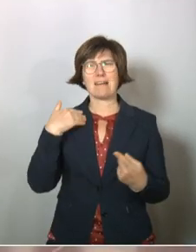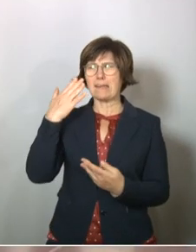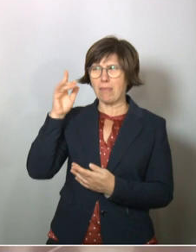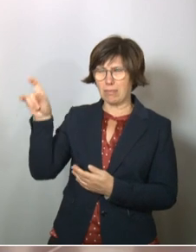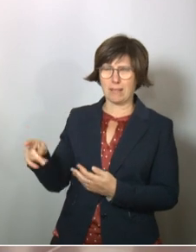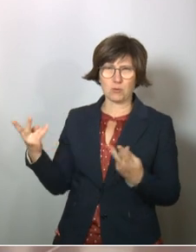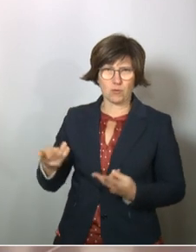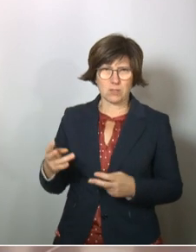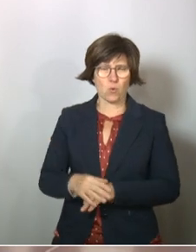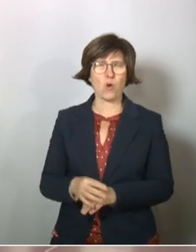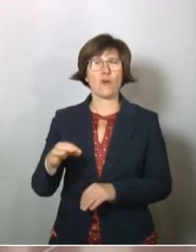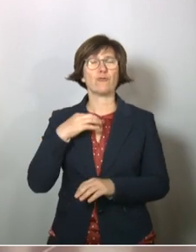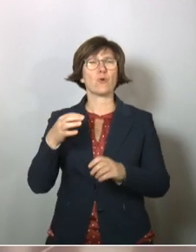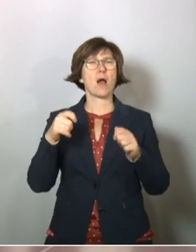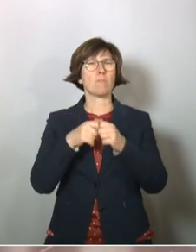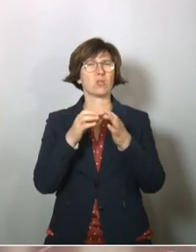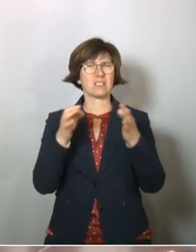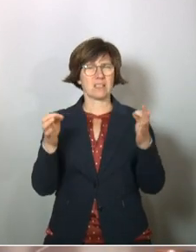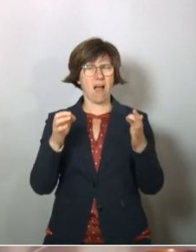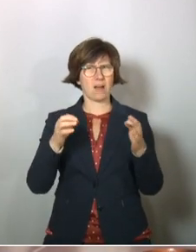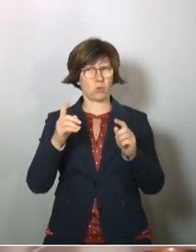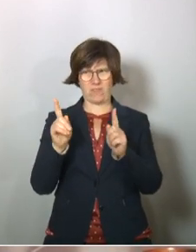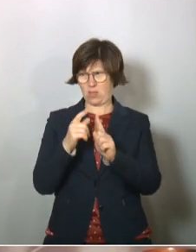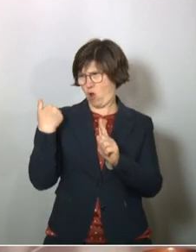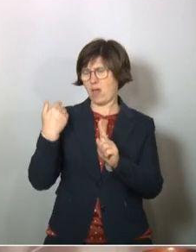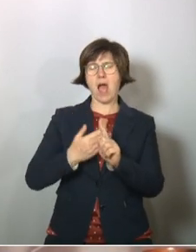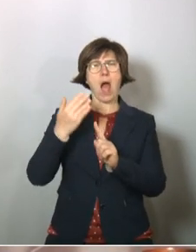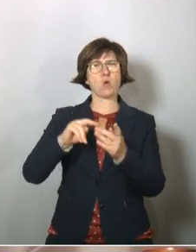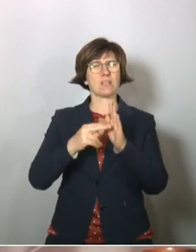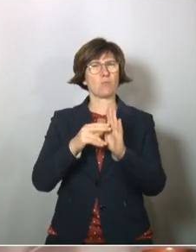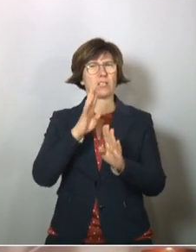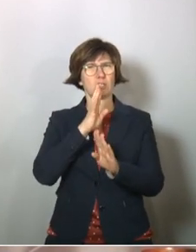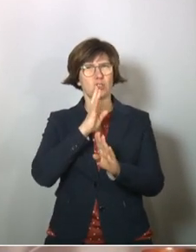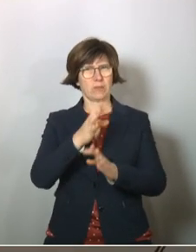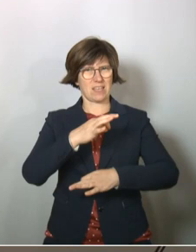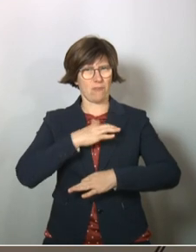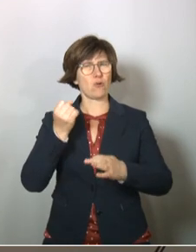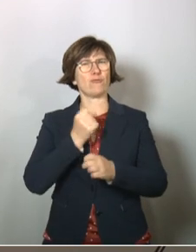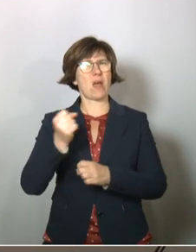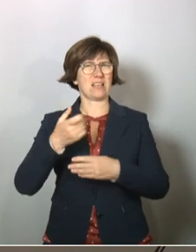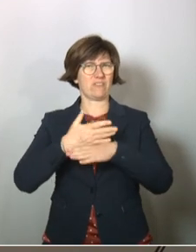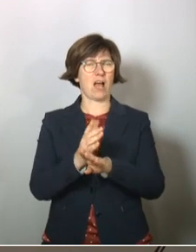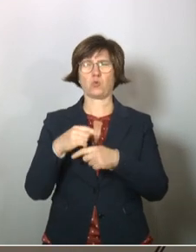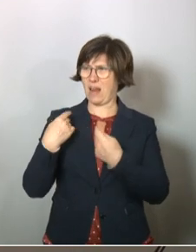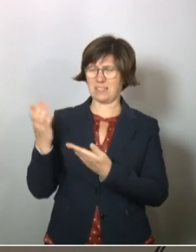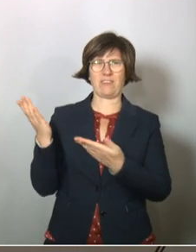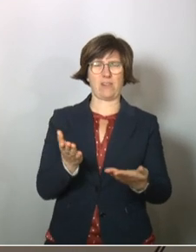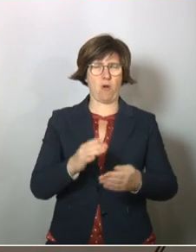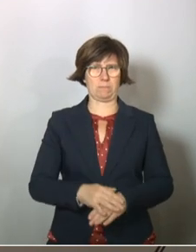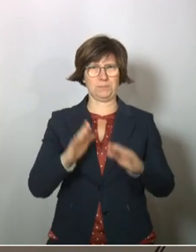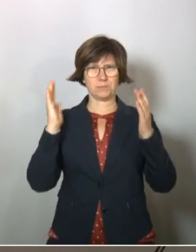Gregor, für uns hier im Bundestag und seit relativ kurzem unser außenpolitischer Sprecher für die Linksfraktion. Herzlich willkommen.